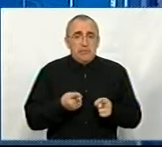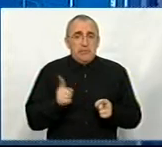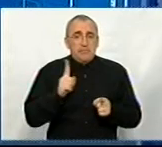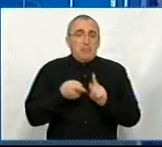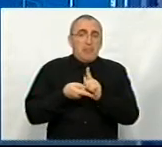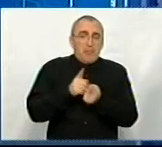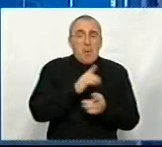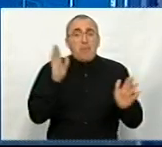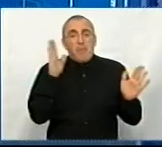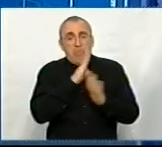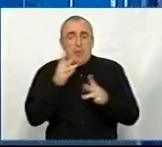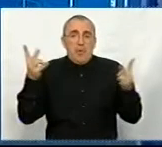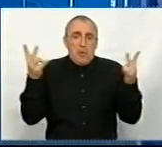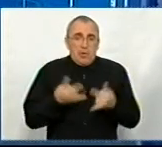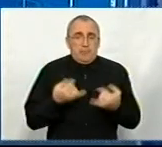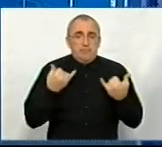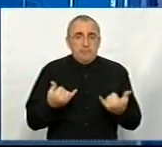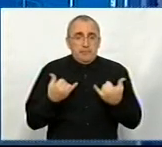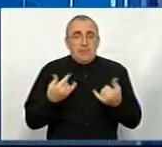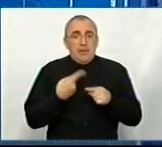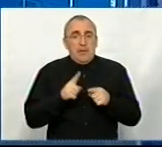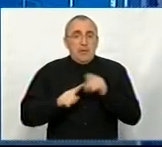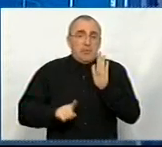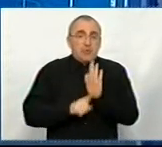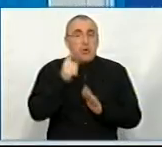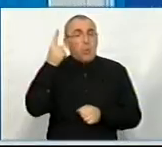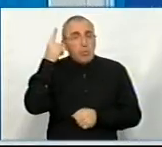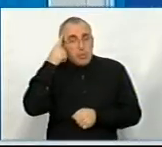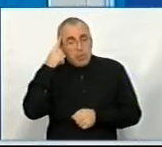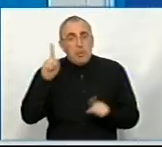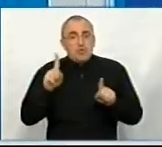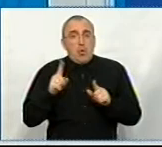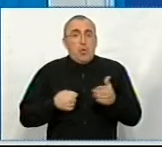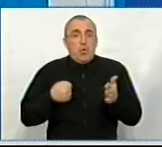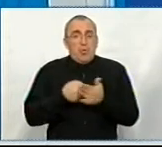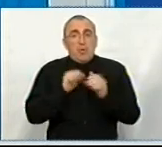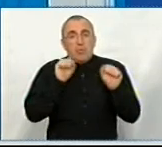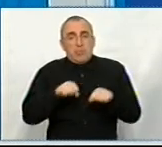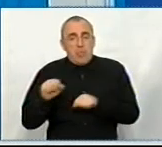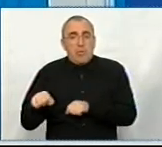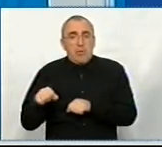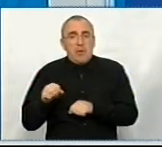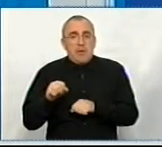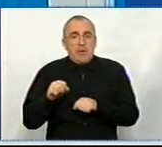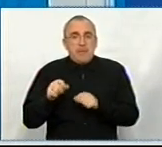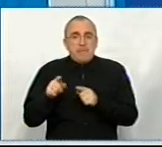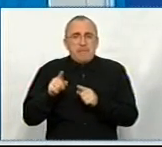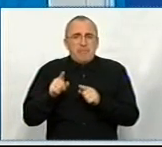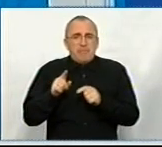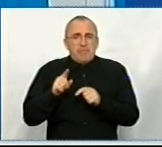міняється погода, потрібно. І зараз ми вже про це почали думати щодо, можливо, якось міліарації